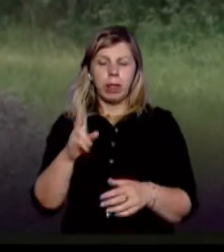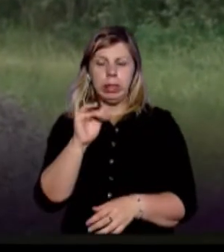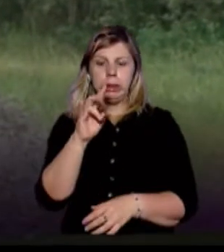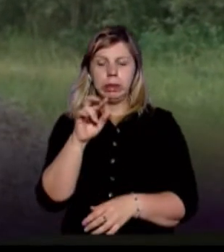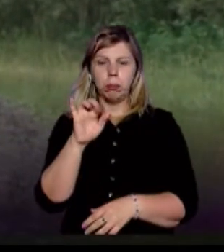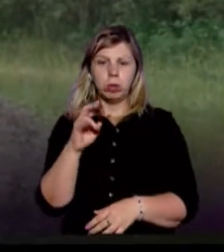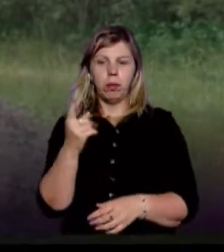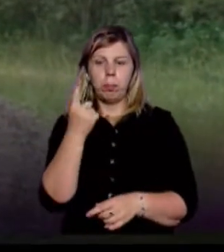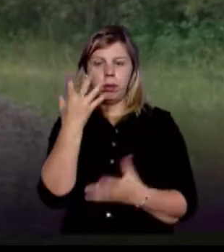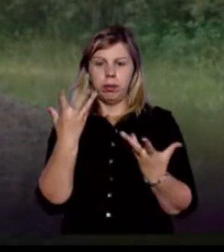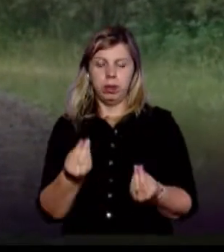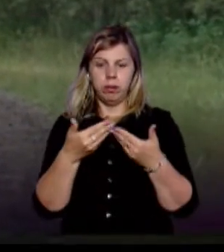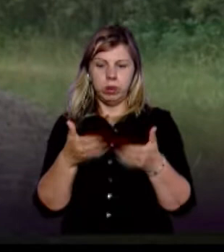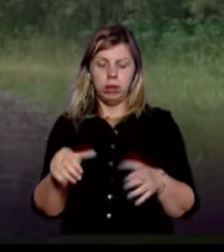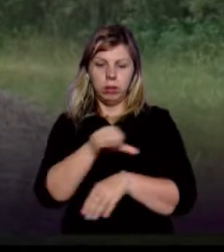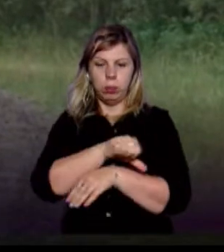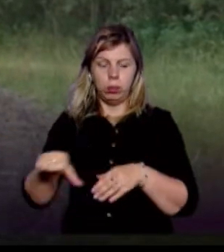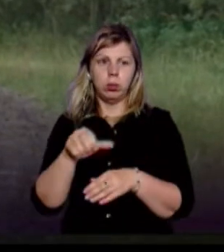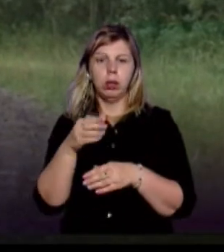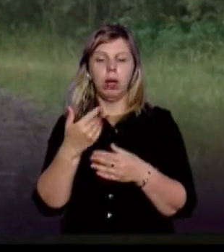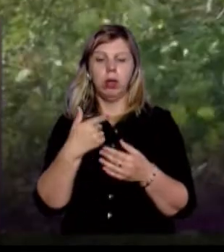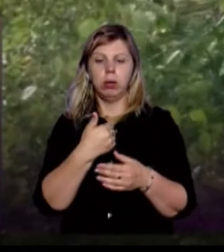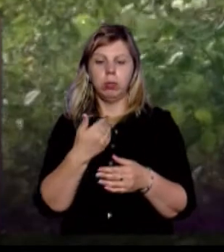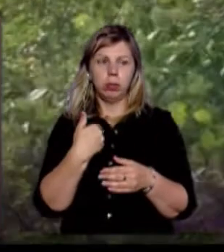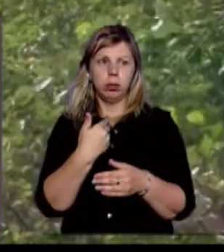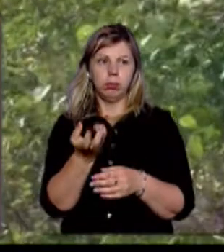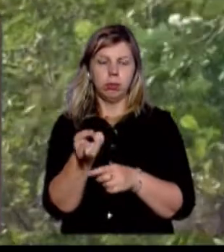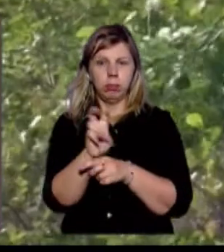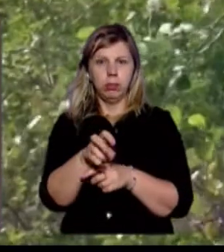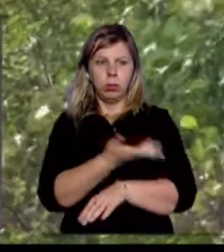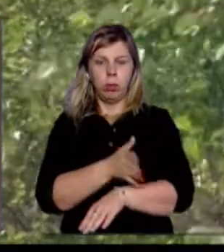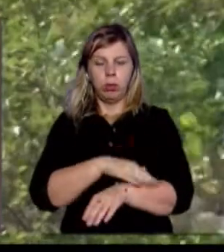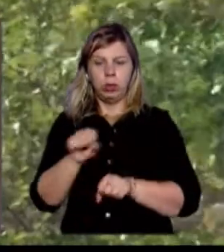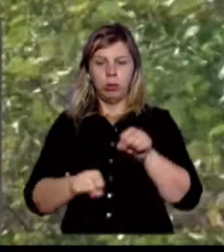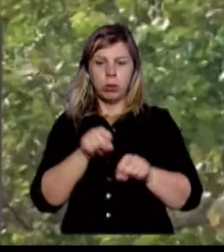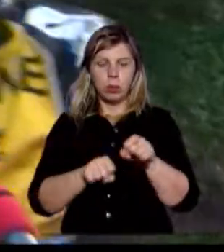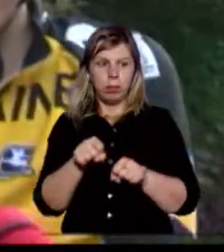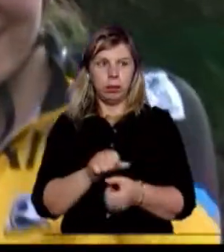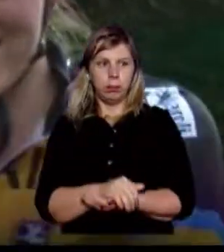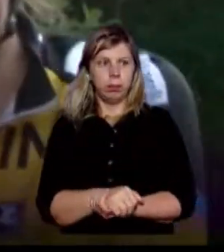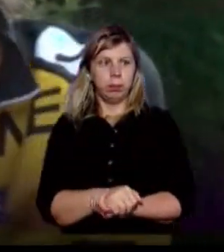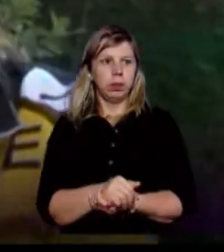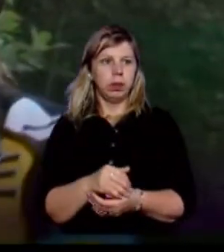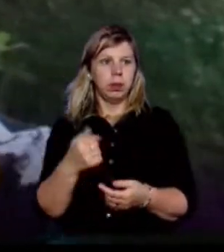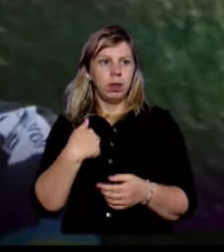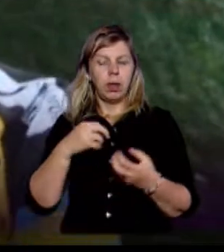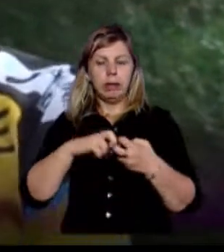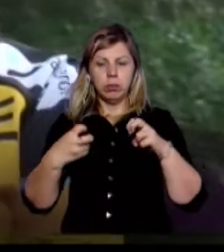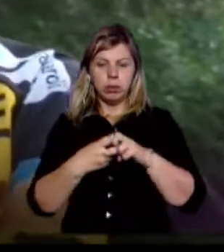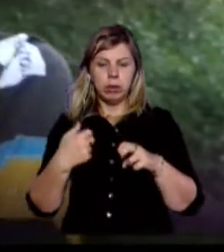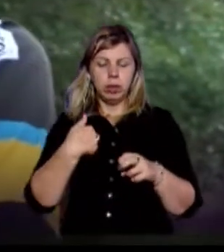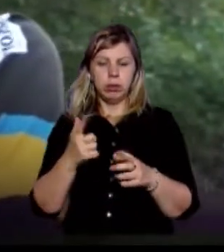Богословець у перший день відкриття пункту пропуску збирається відвідати Польщу велосипедом. Я взагалі з Івано-Франківська